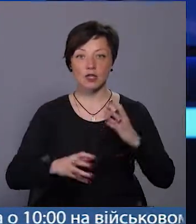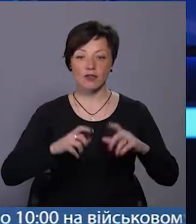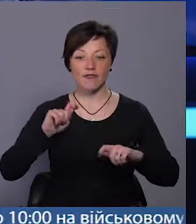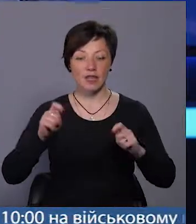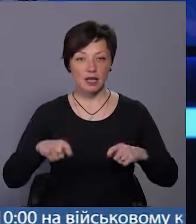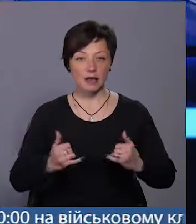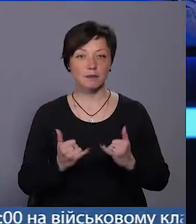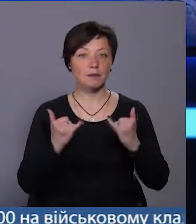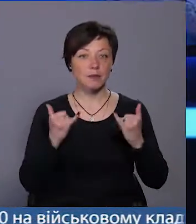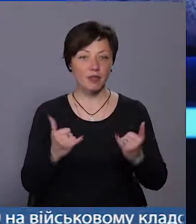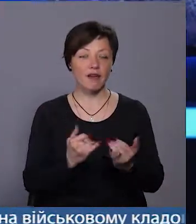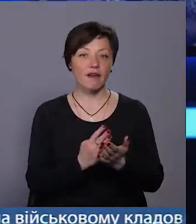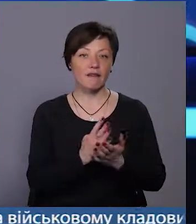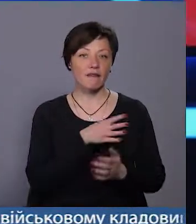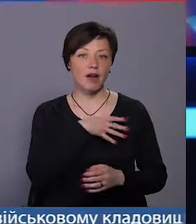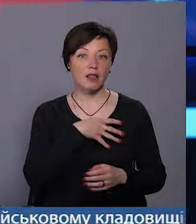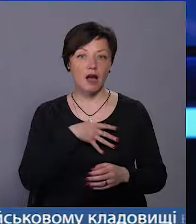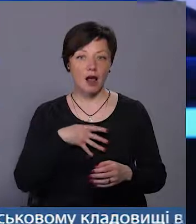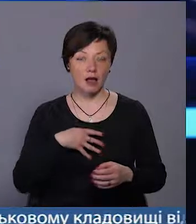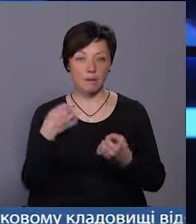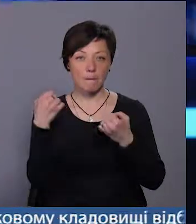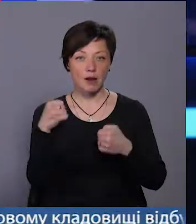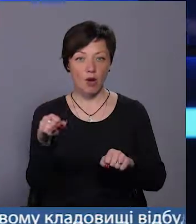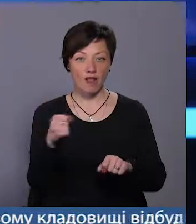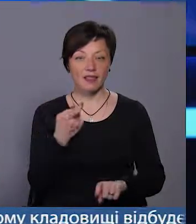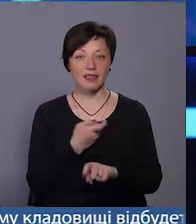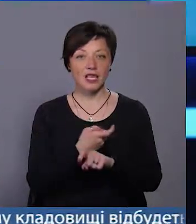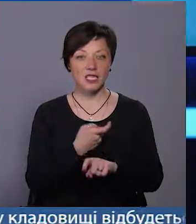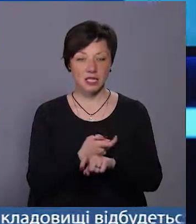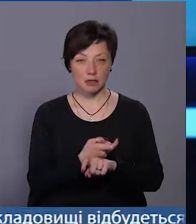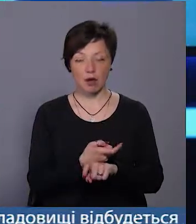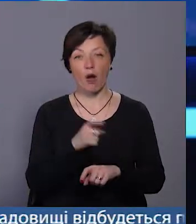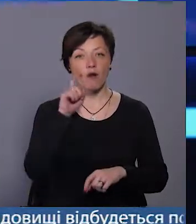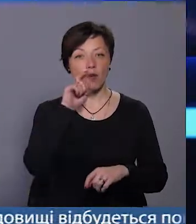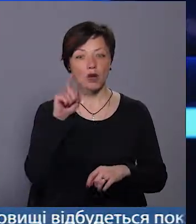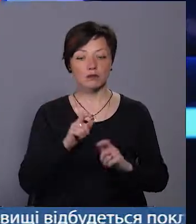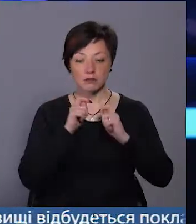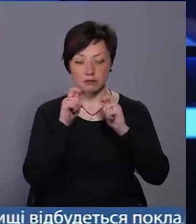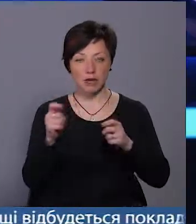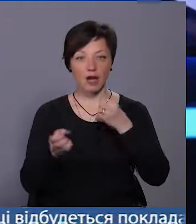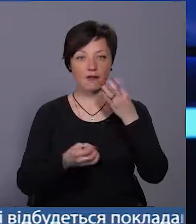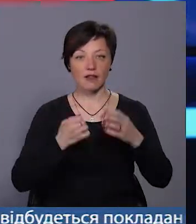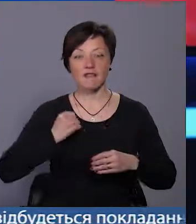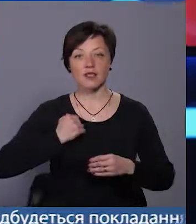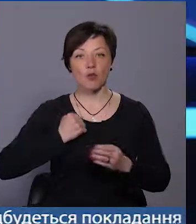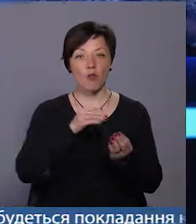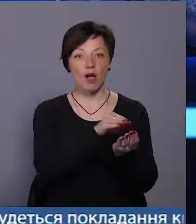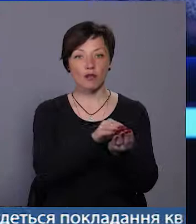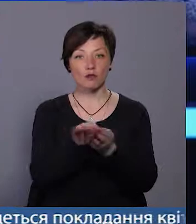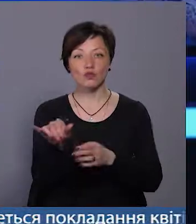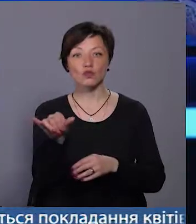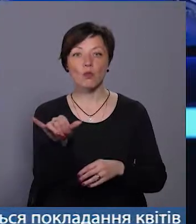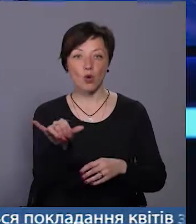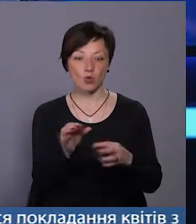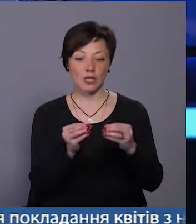віддають шану ветеранам, які перемогли нацизм. У Хмельницькому покладання квітів відбудеться на військовому кладовищі в суботу о